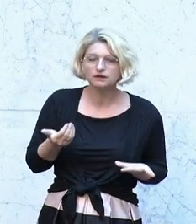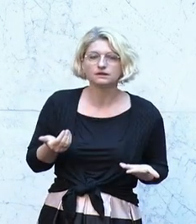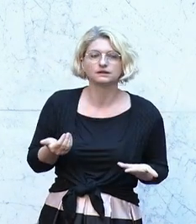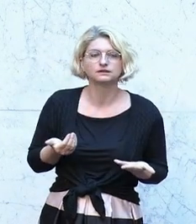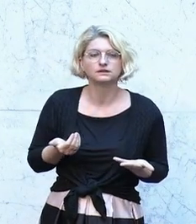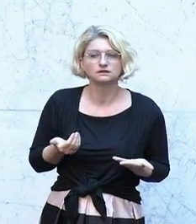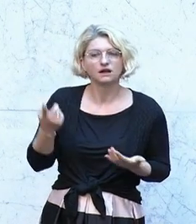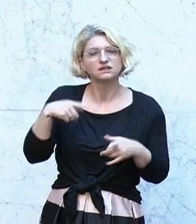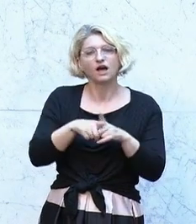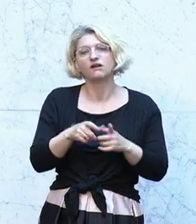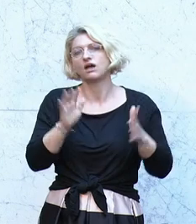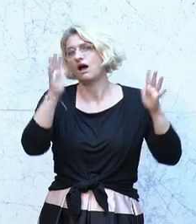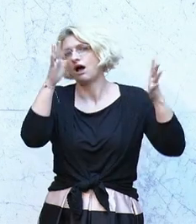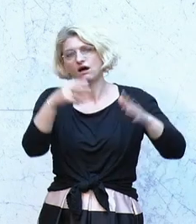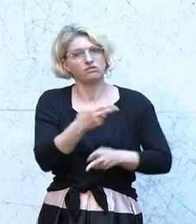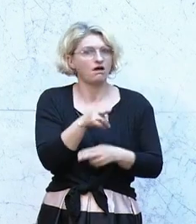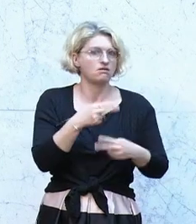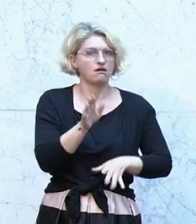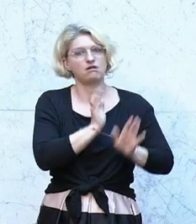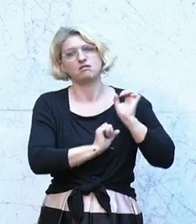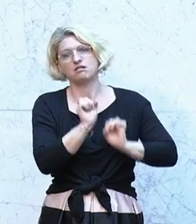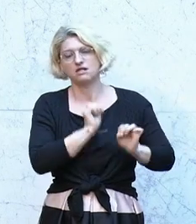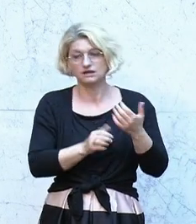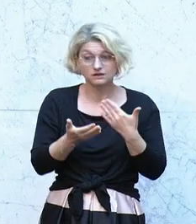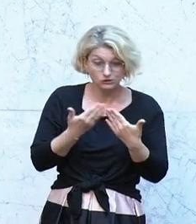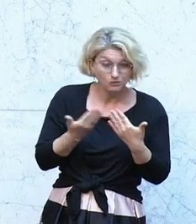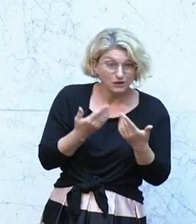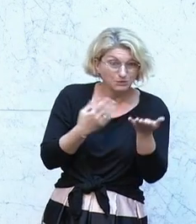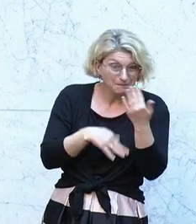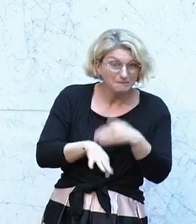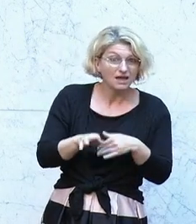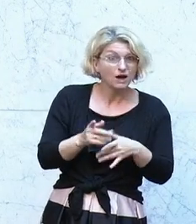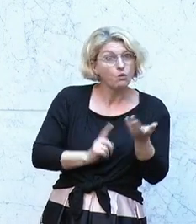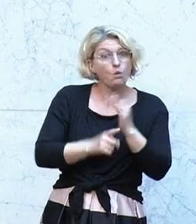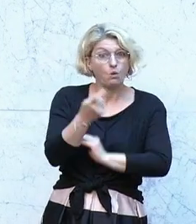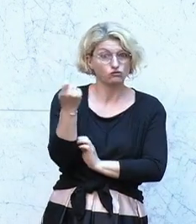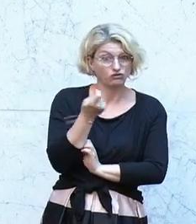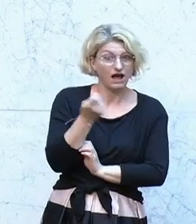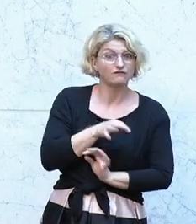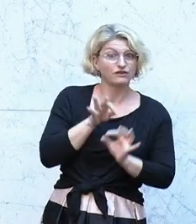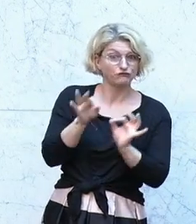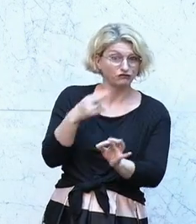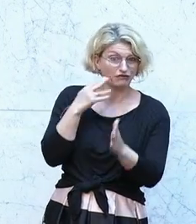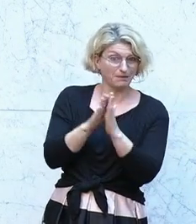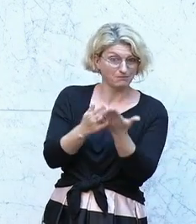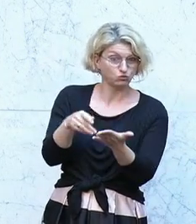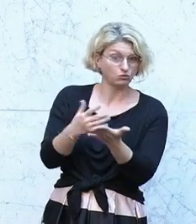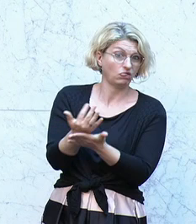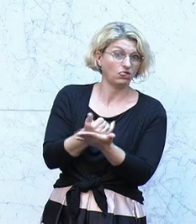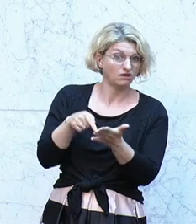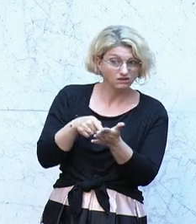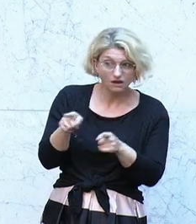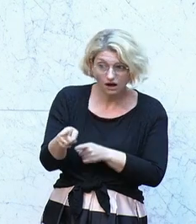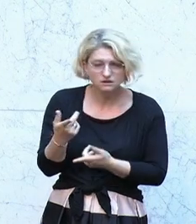mit Händen und Füßen gegen zum Beispiel empfindlichere Strafen beim Firmenbuch. Da frage ich mich schon, wen